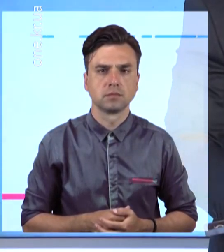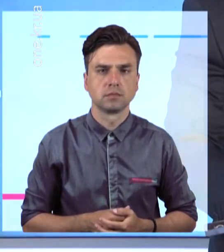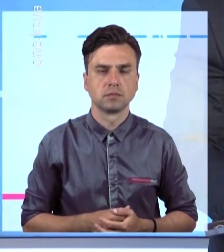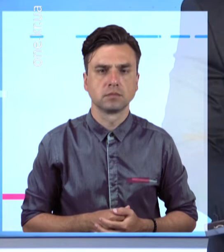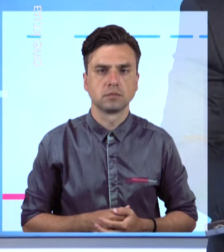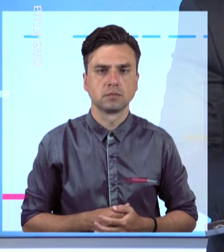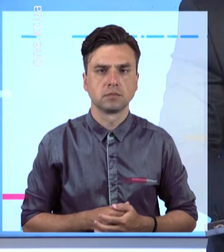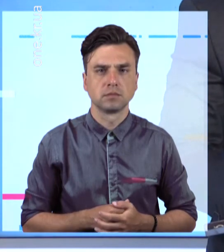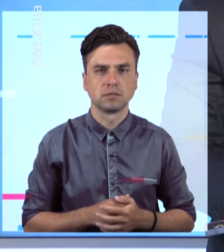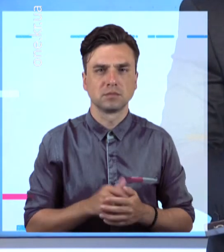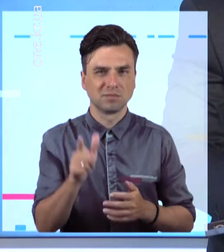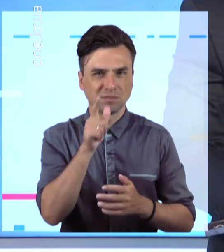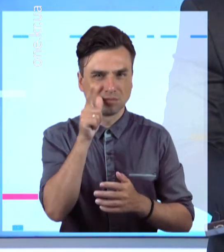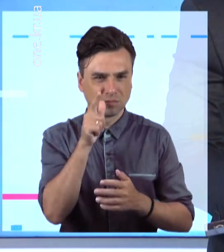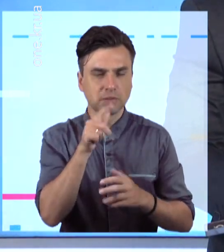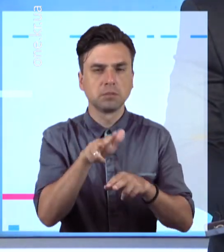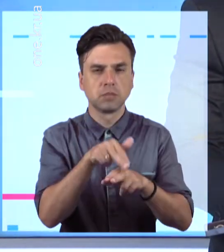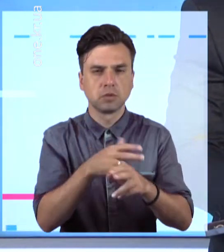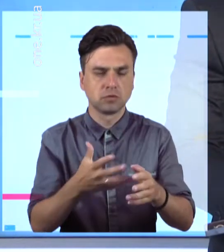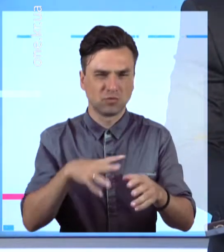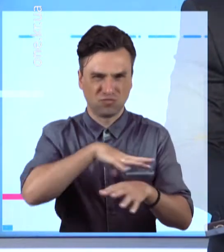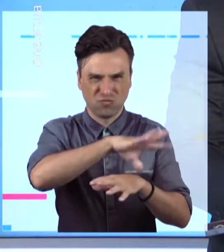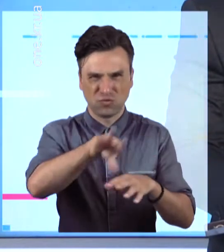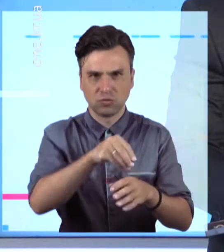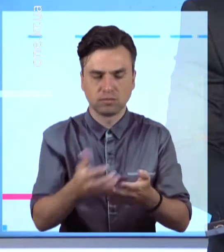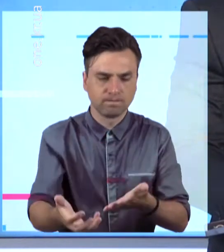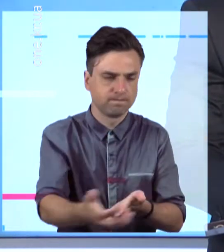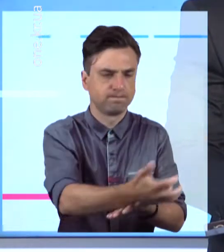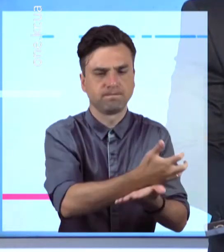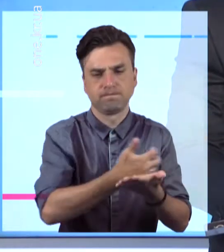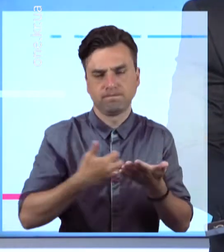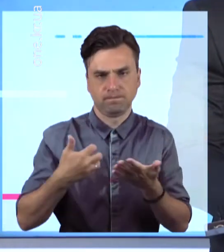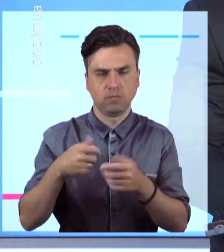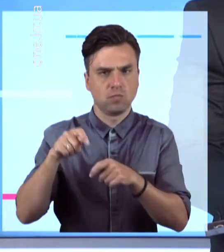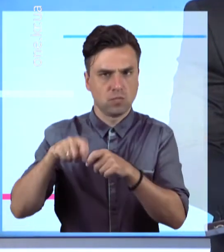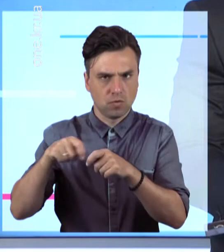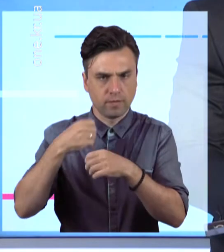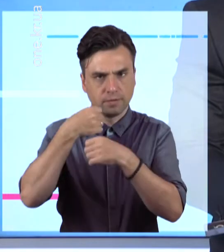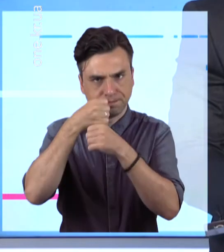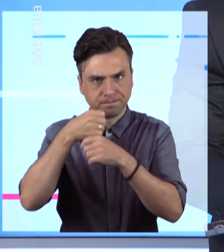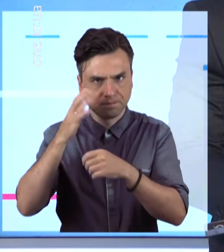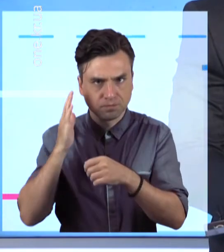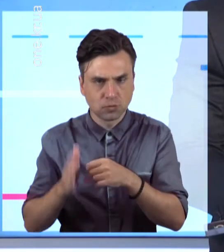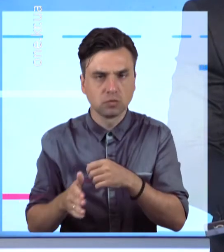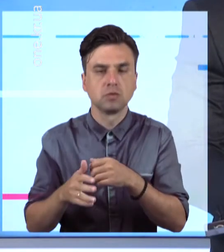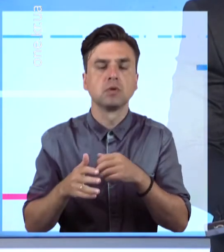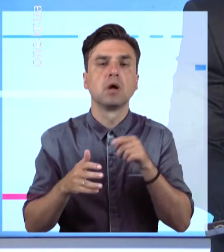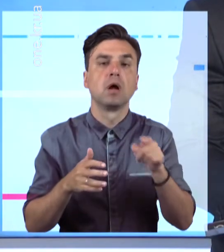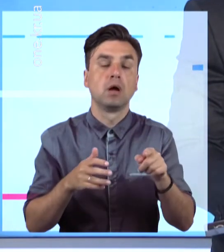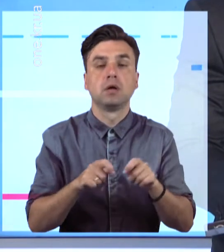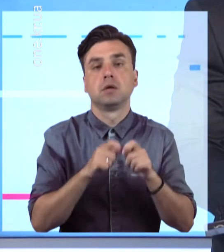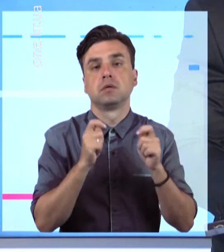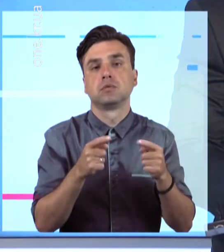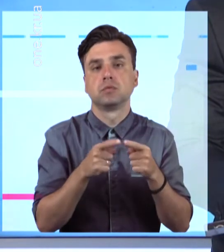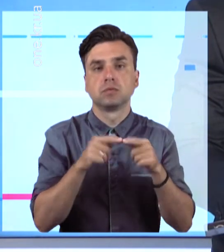Всі зразки поліцейські відправили на експертизу, а за фактом посіву або вирощування снотворного маку чи конопель, у